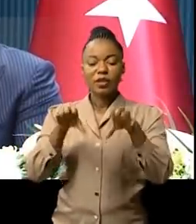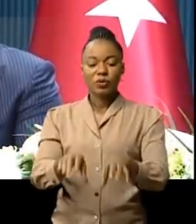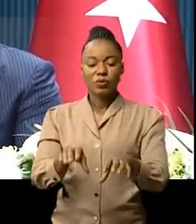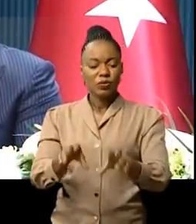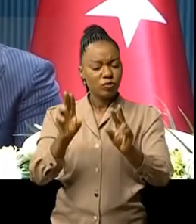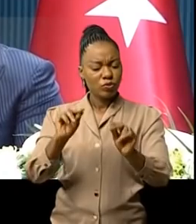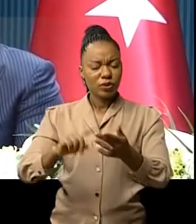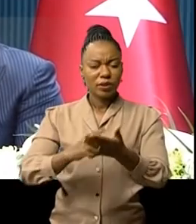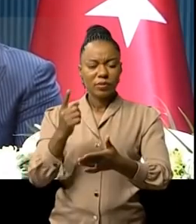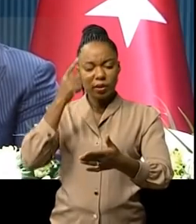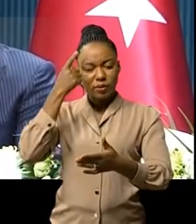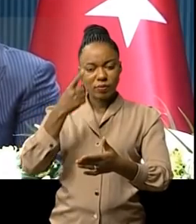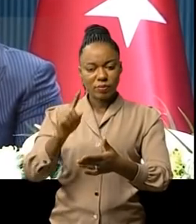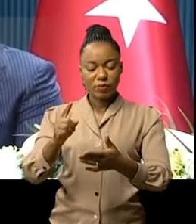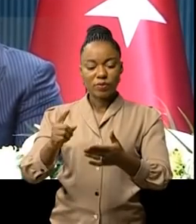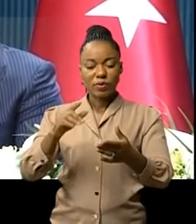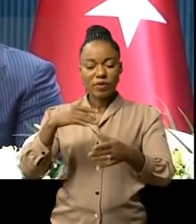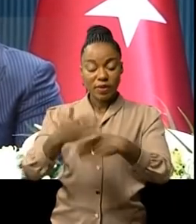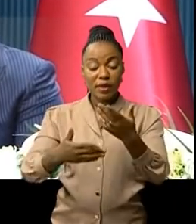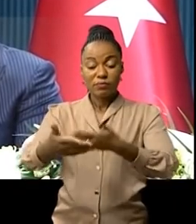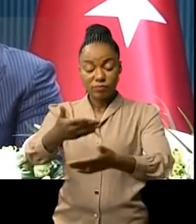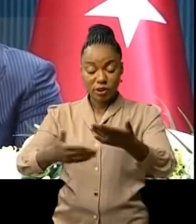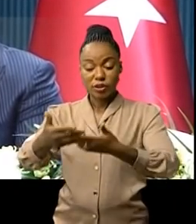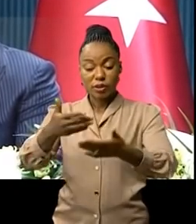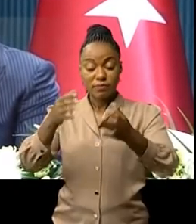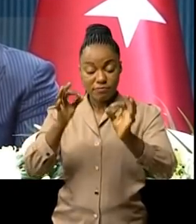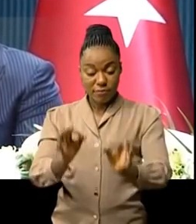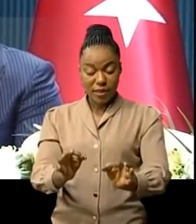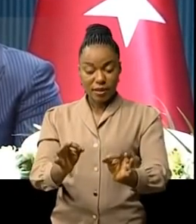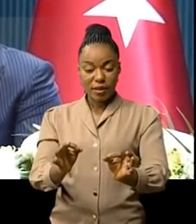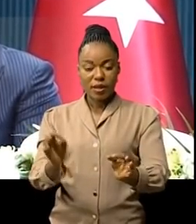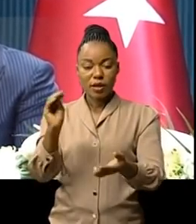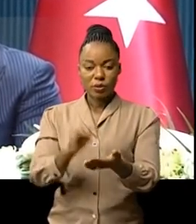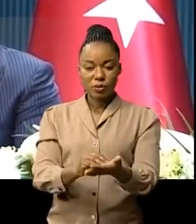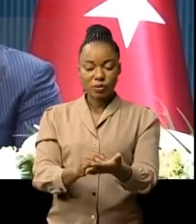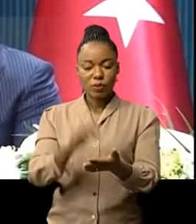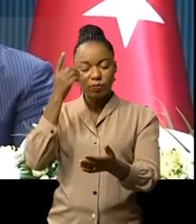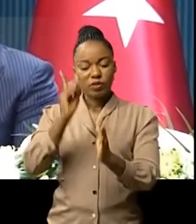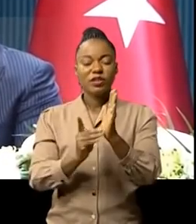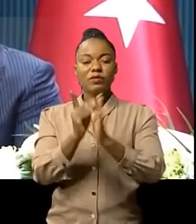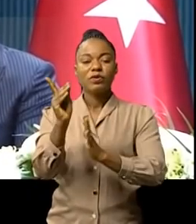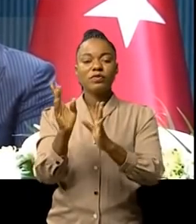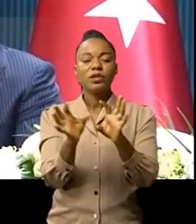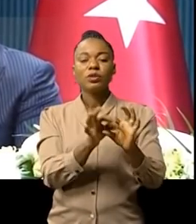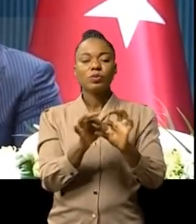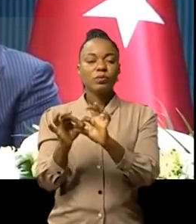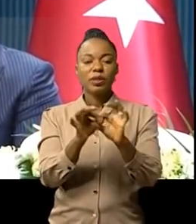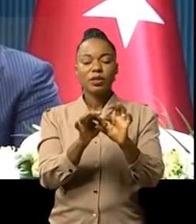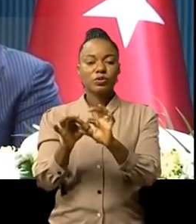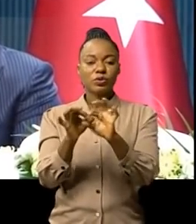seulement consolider ce marché, mais également développer une coopération